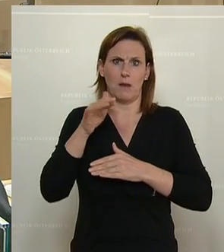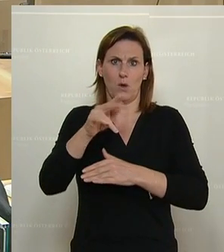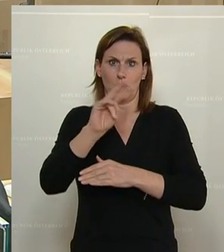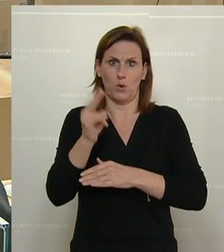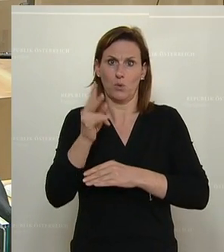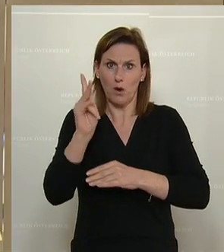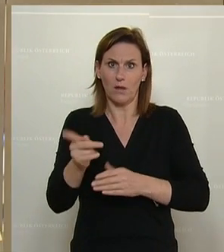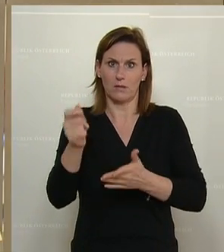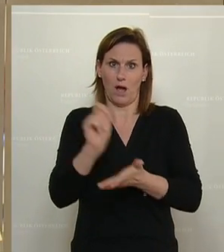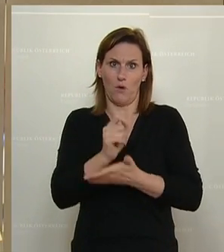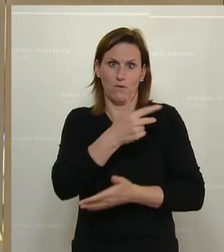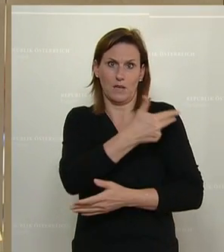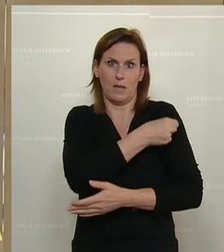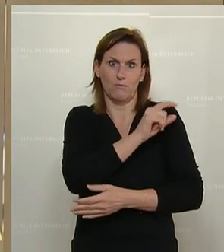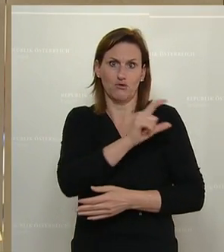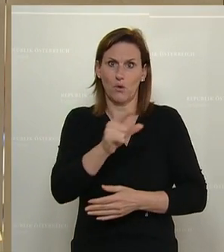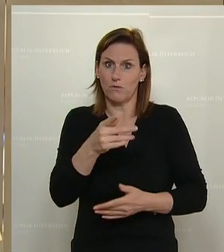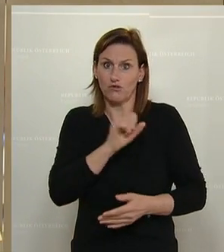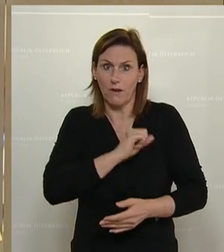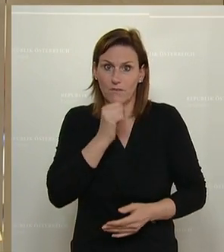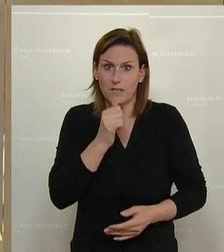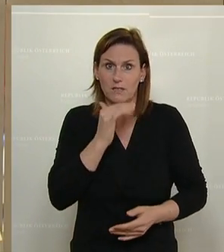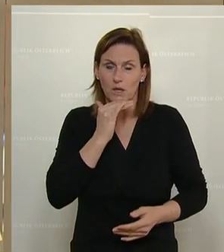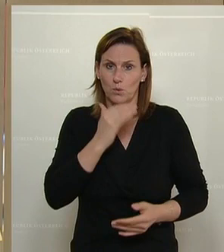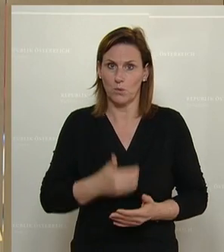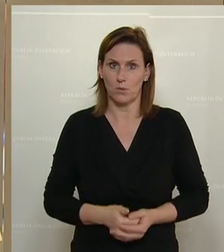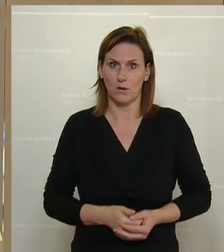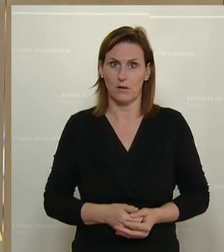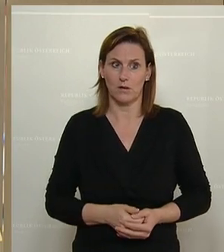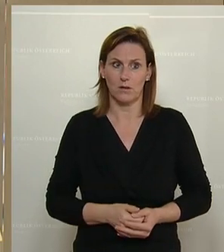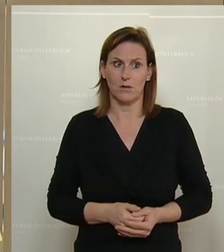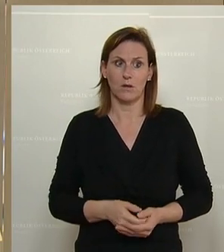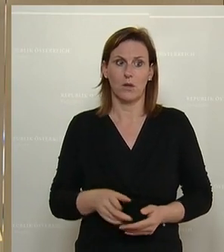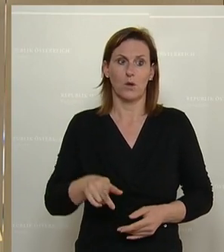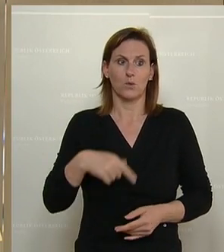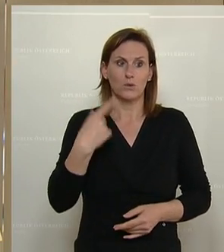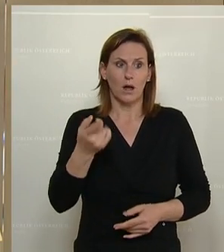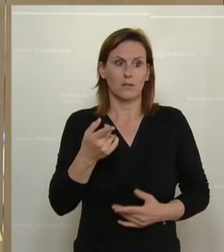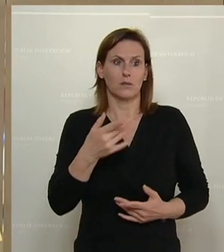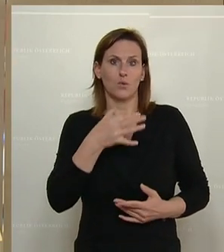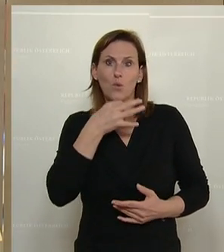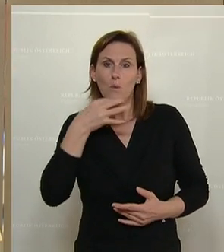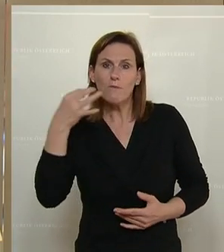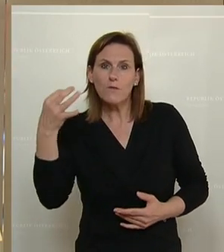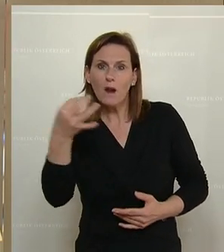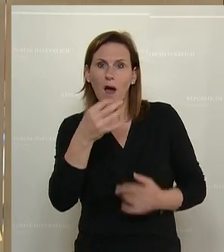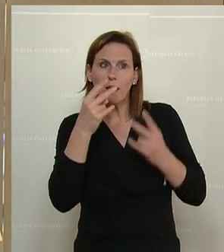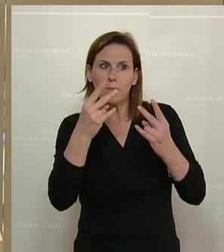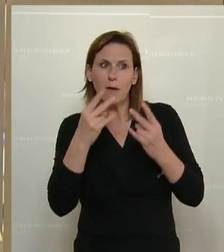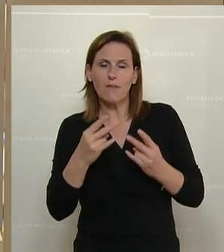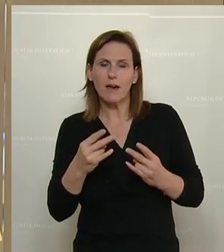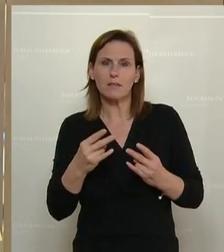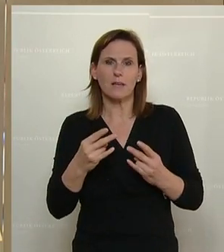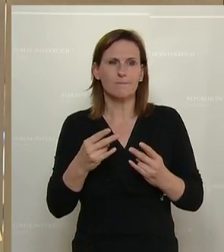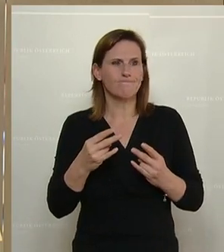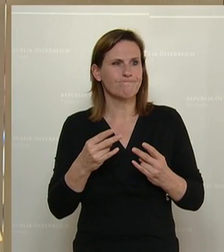Kann sich jeder ausrechnen, dass sich das nicht ausgeht. Und dann lauft so unter und Umfragewerte, wenn es schlechter, der Bundeskanzler stellt